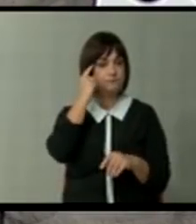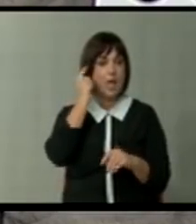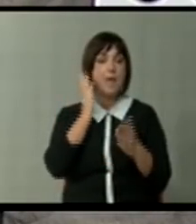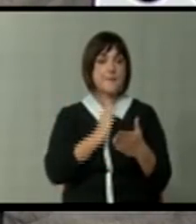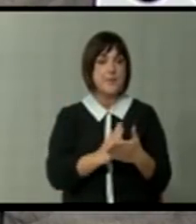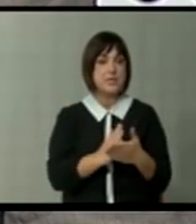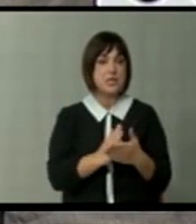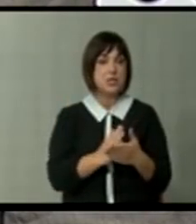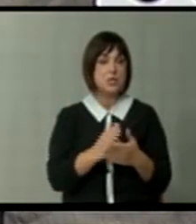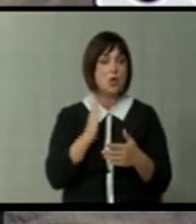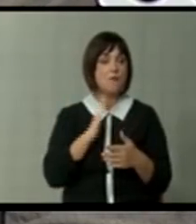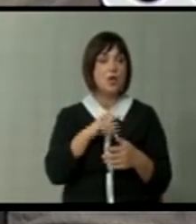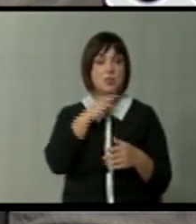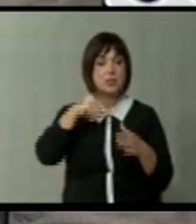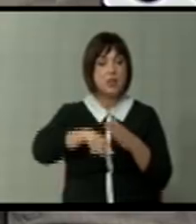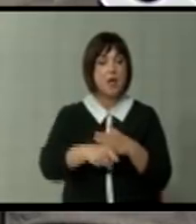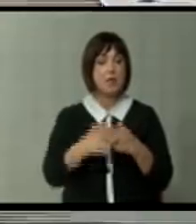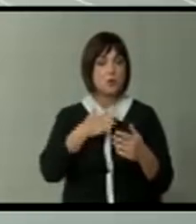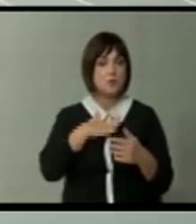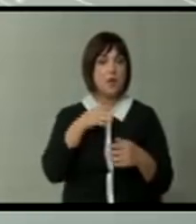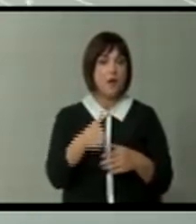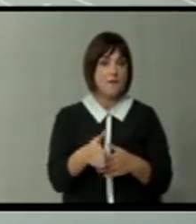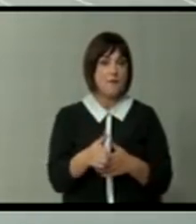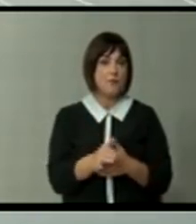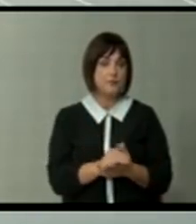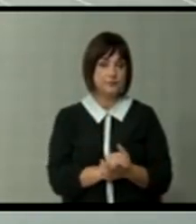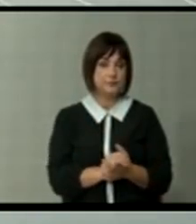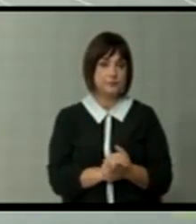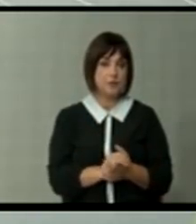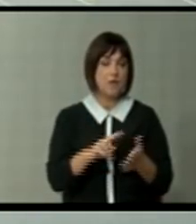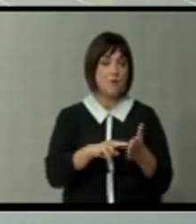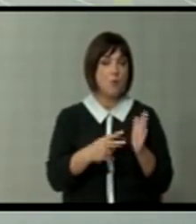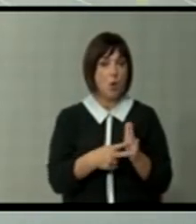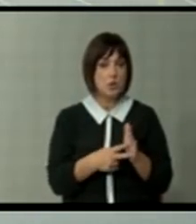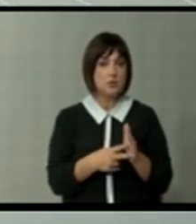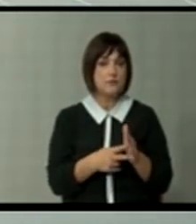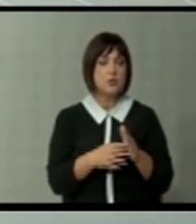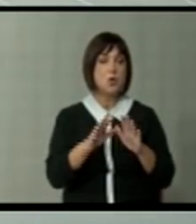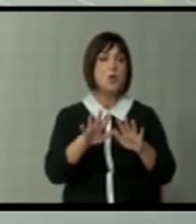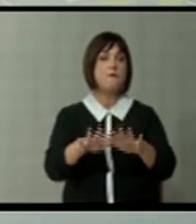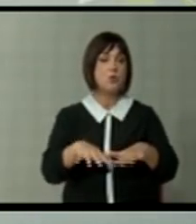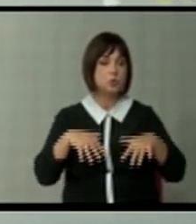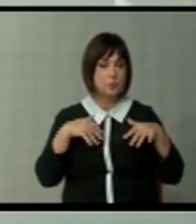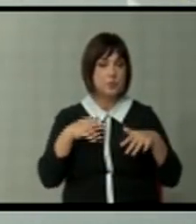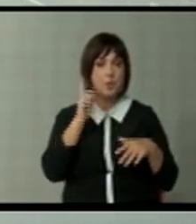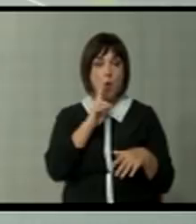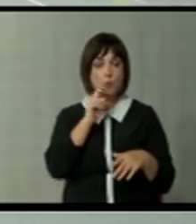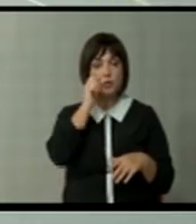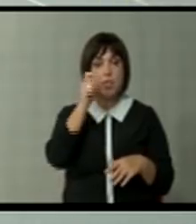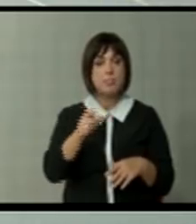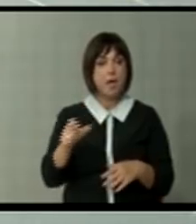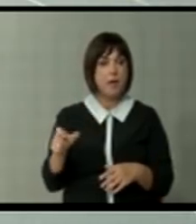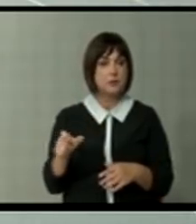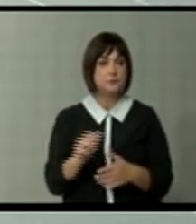Бидејќи клиентелизмот е длабоко всаден очигледно и во политиката и во собранијето и меѓу обичниот народ.